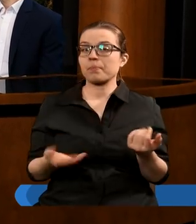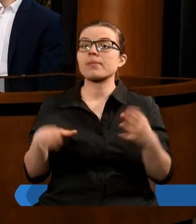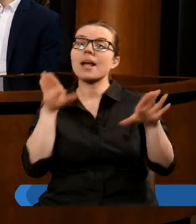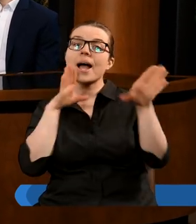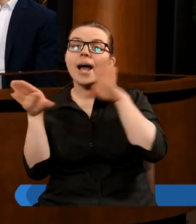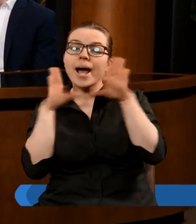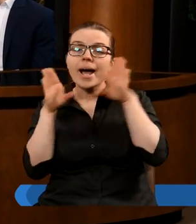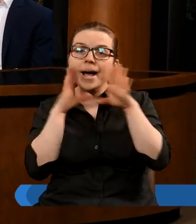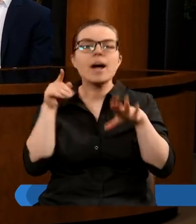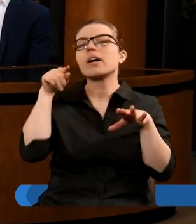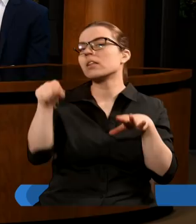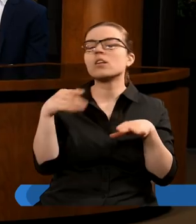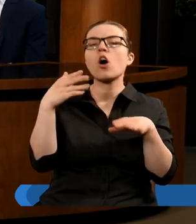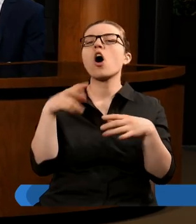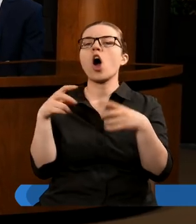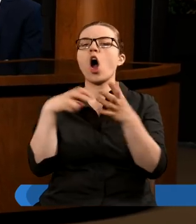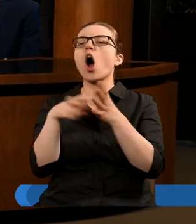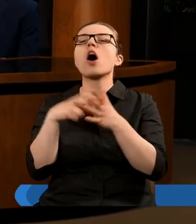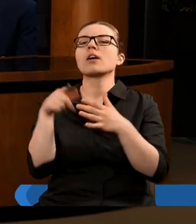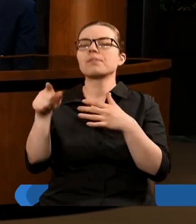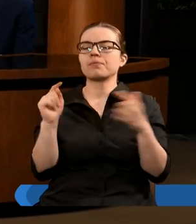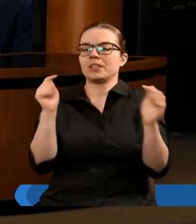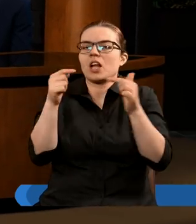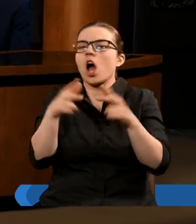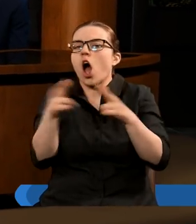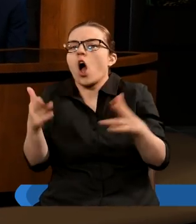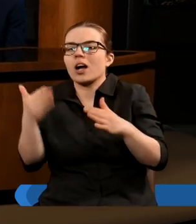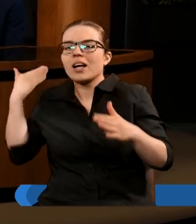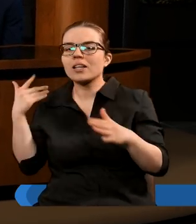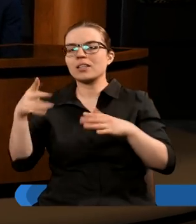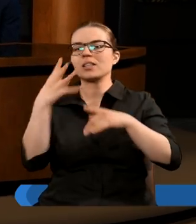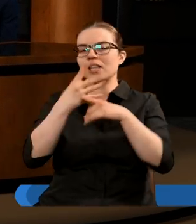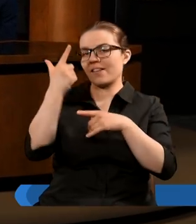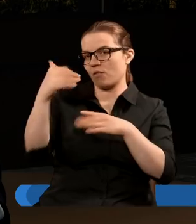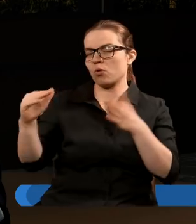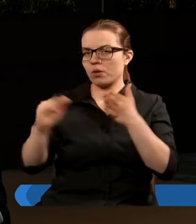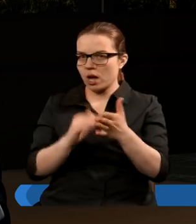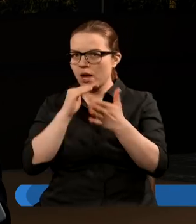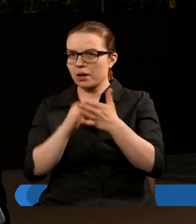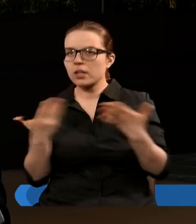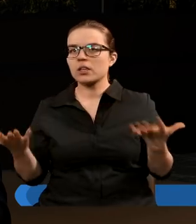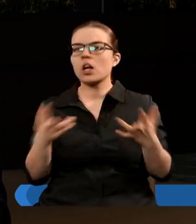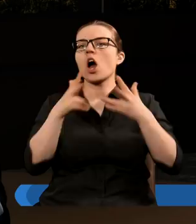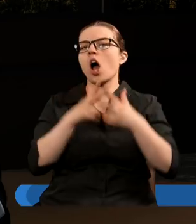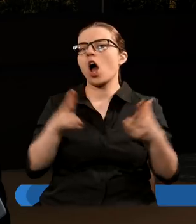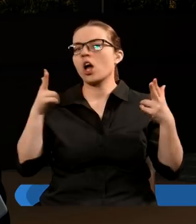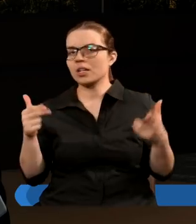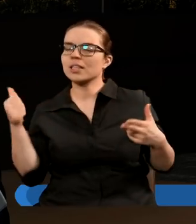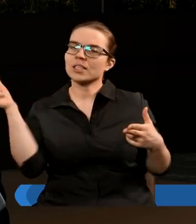ten zapis dotyczy końca okresu tych 42 miesięcy, czyli okresów